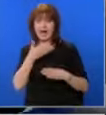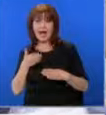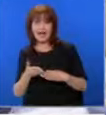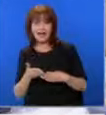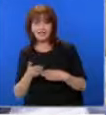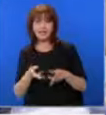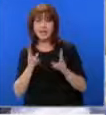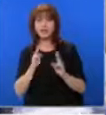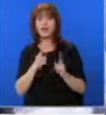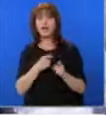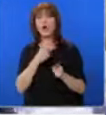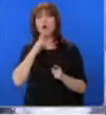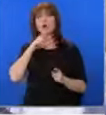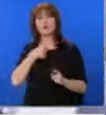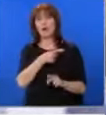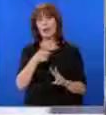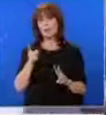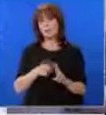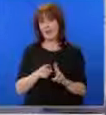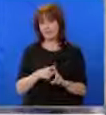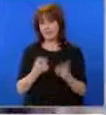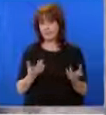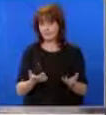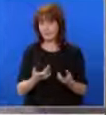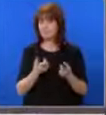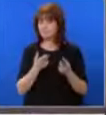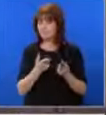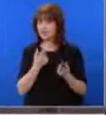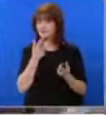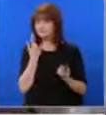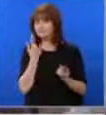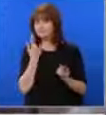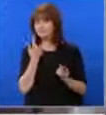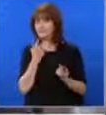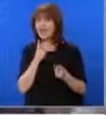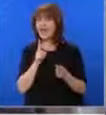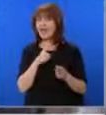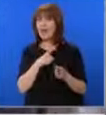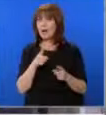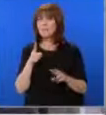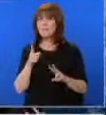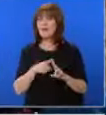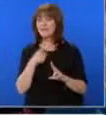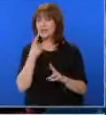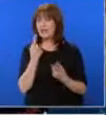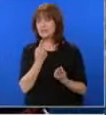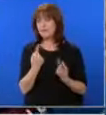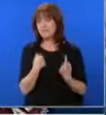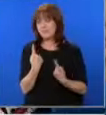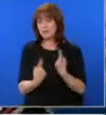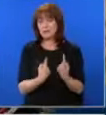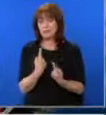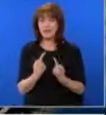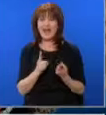обикновено е Пеевски. Пеевски каза, че твърденията на Кирил Патков изключително много го забавляват. Отговори и на Борисов. С Кирил